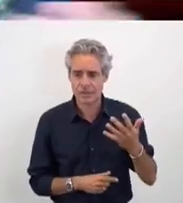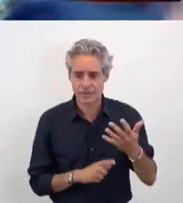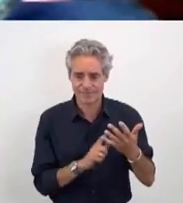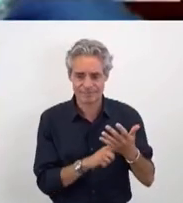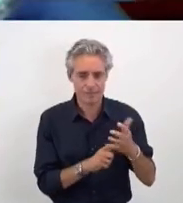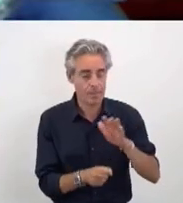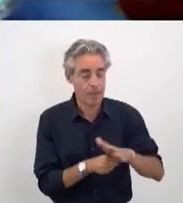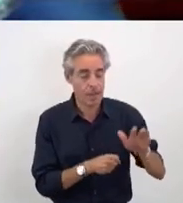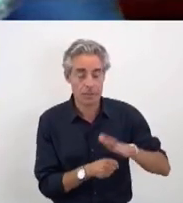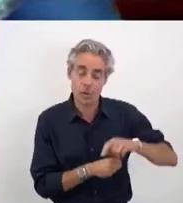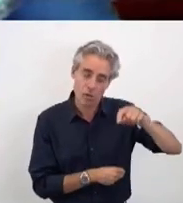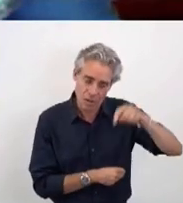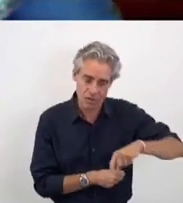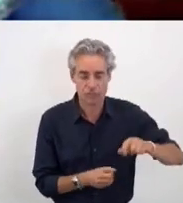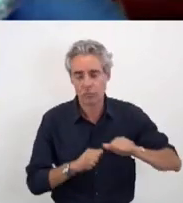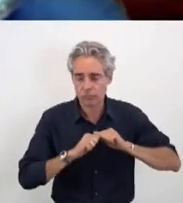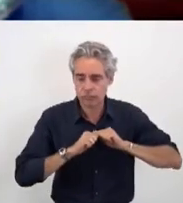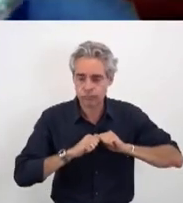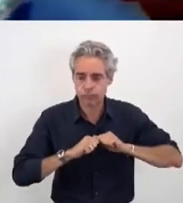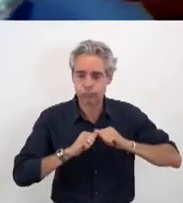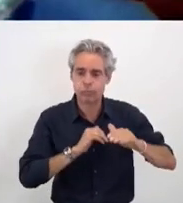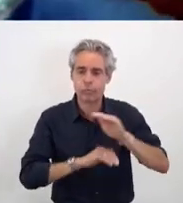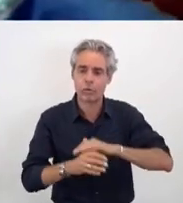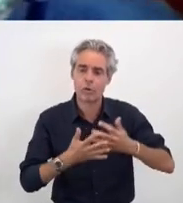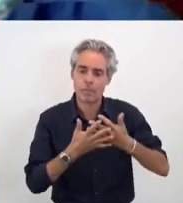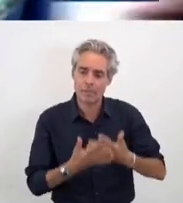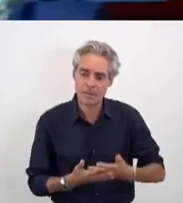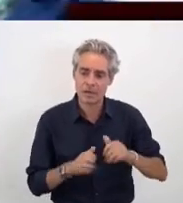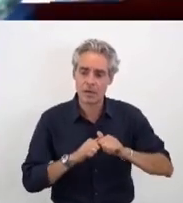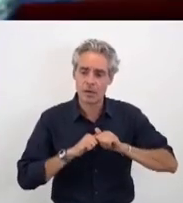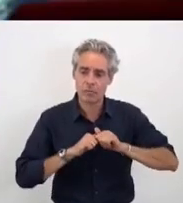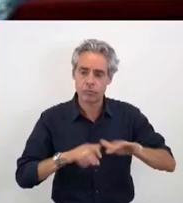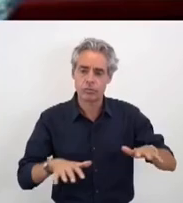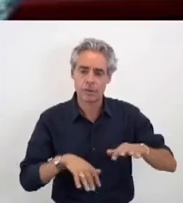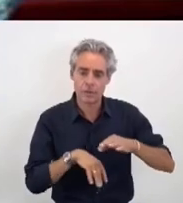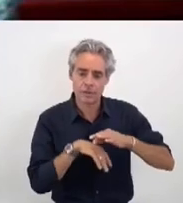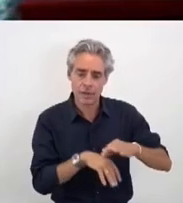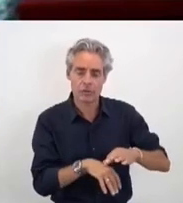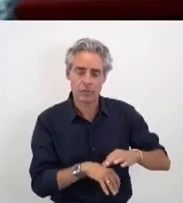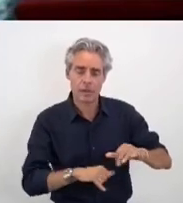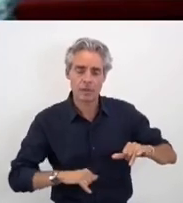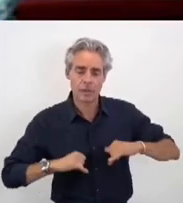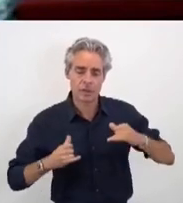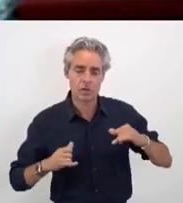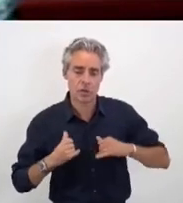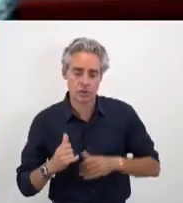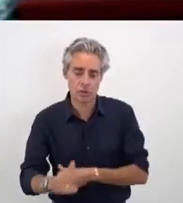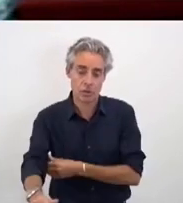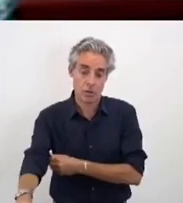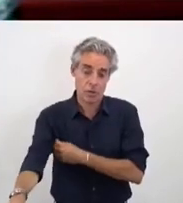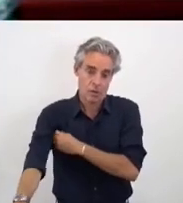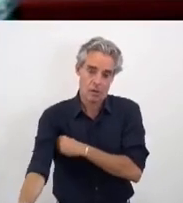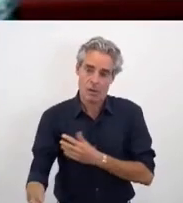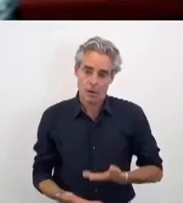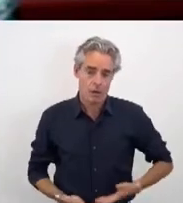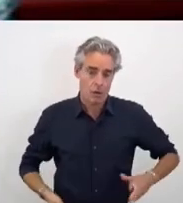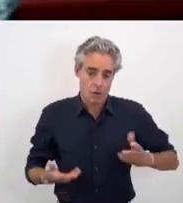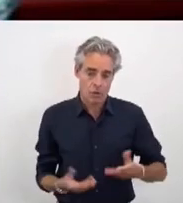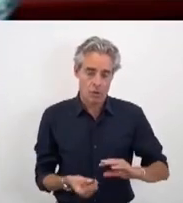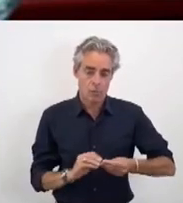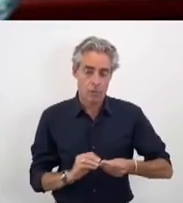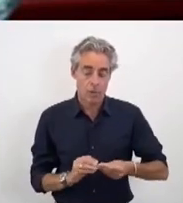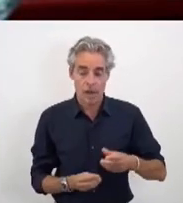suffisant. Nous devons déployer un plan massif d'accompagnement des jeunes qui sont dans des problématiques